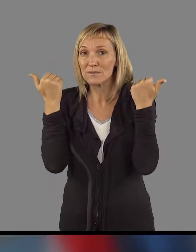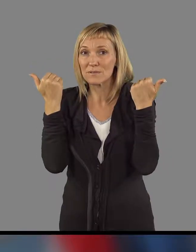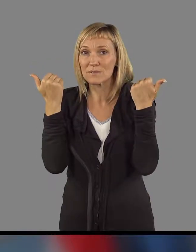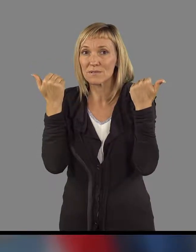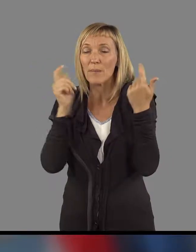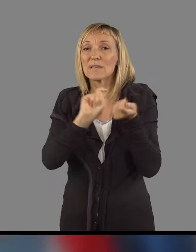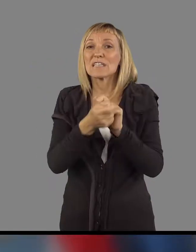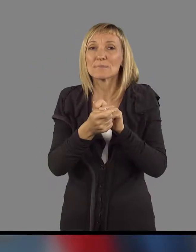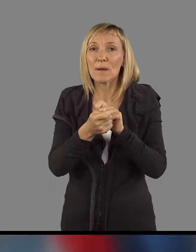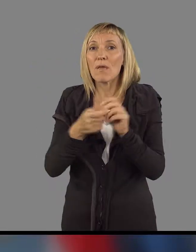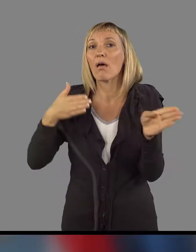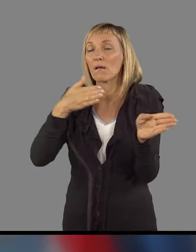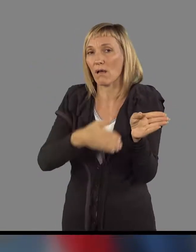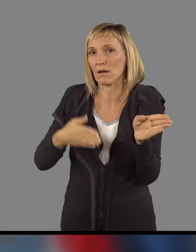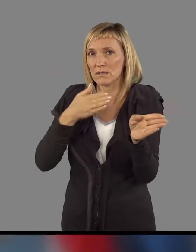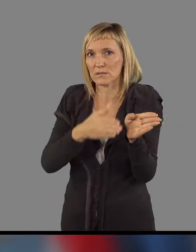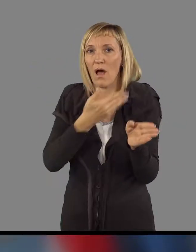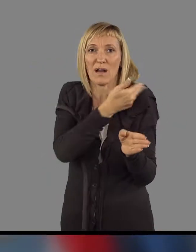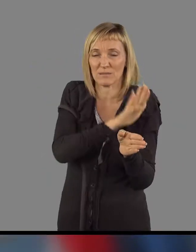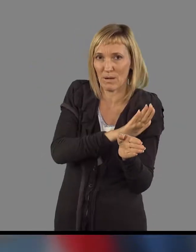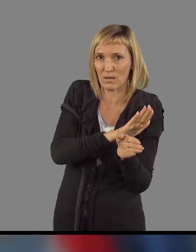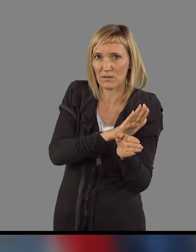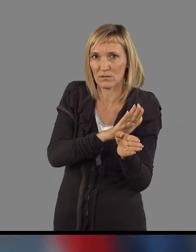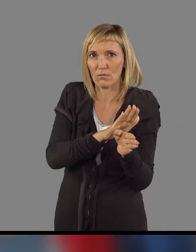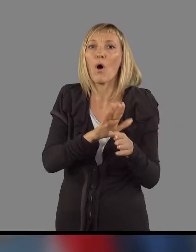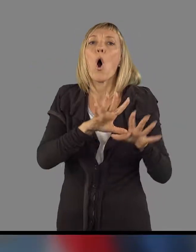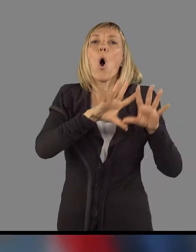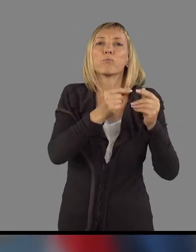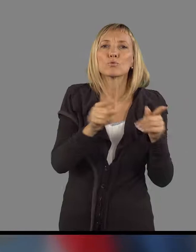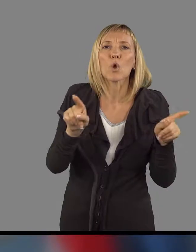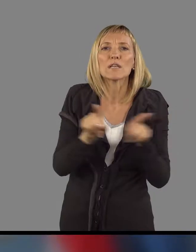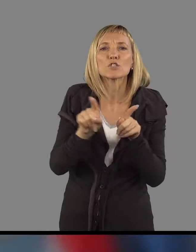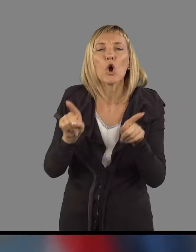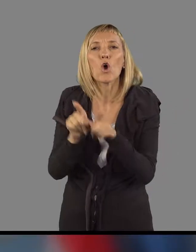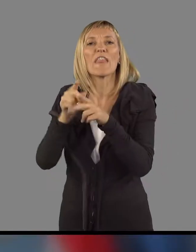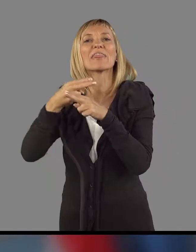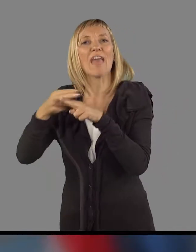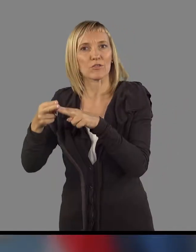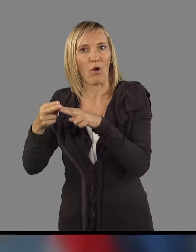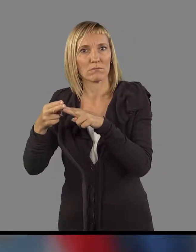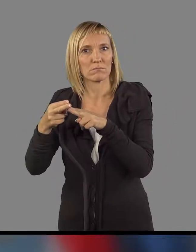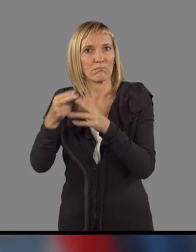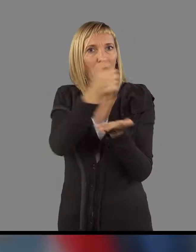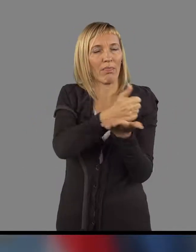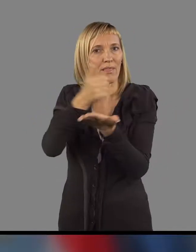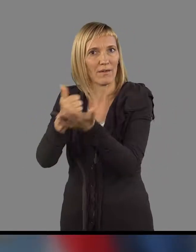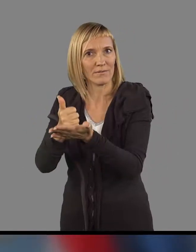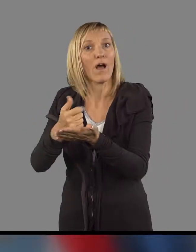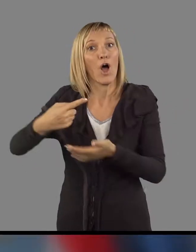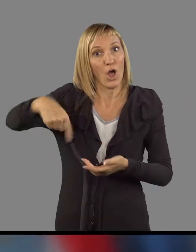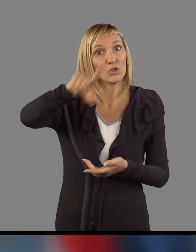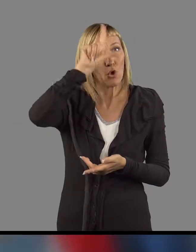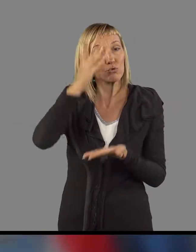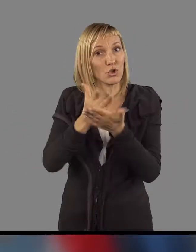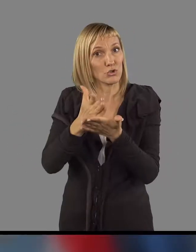razbremenitev regresa. Bruto je postalo neto in to so državljanke in državljani